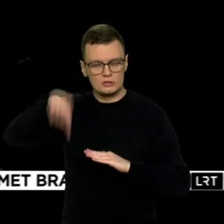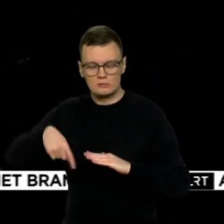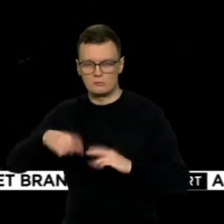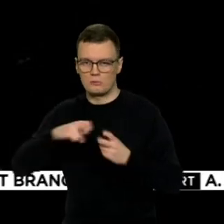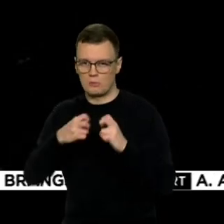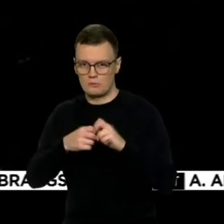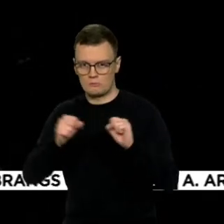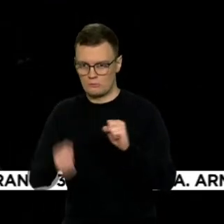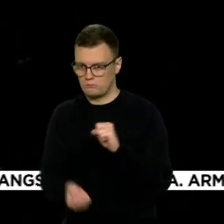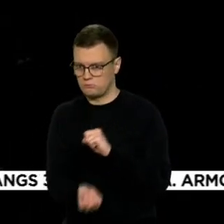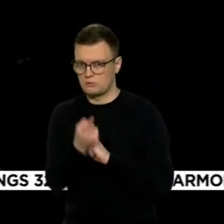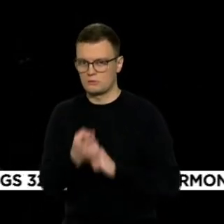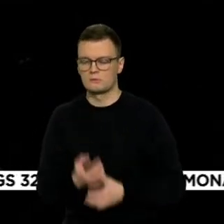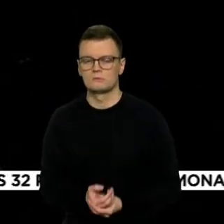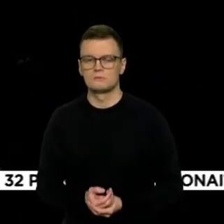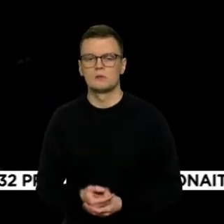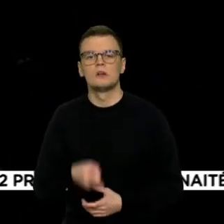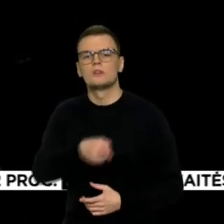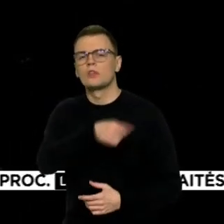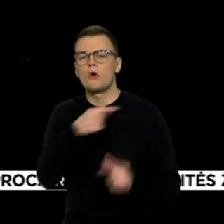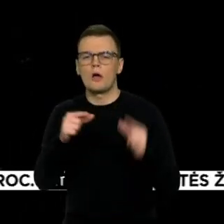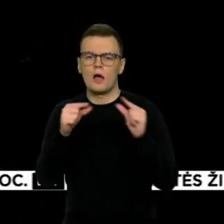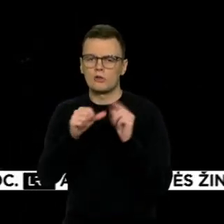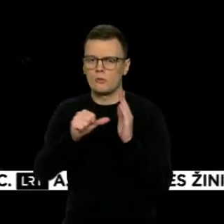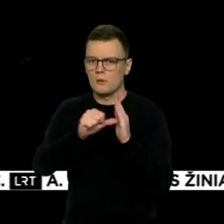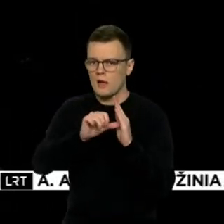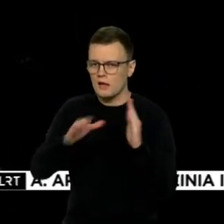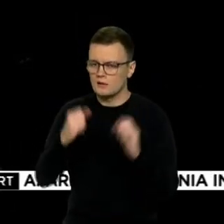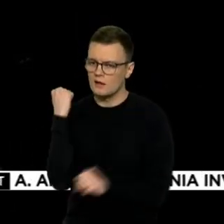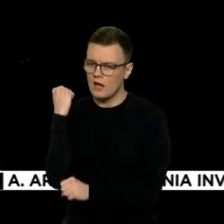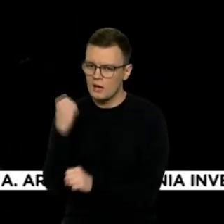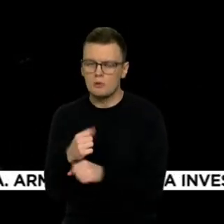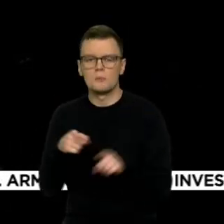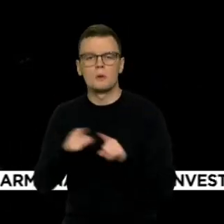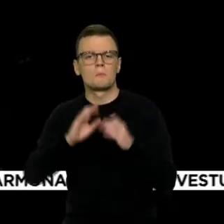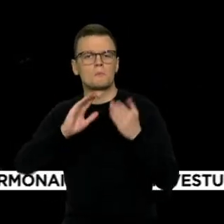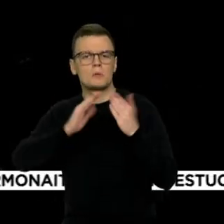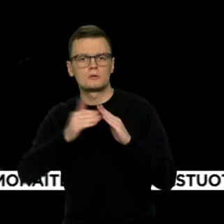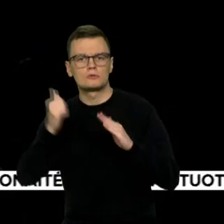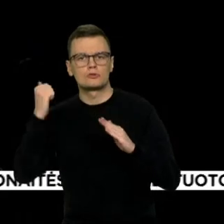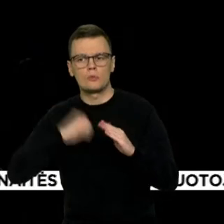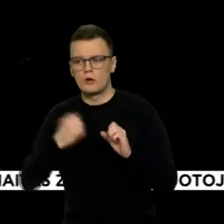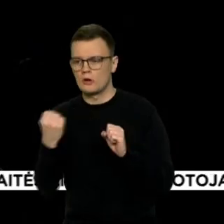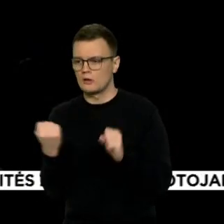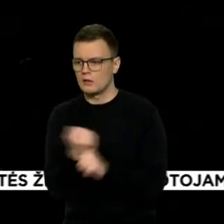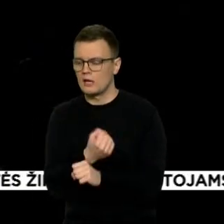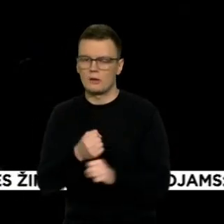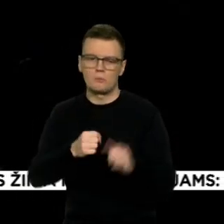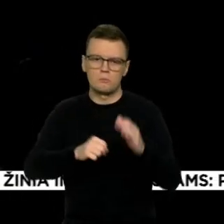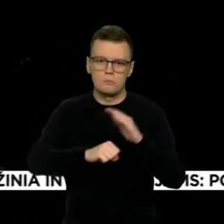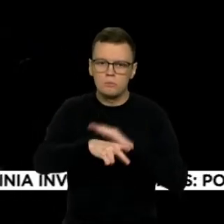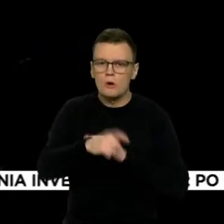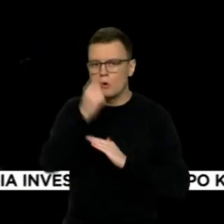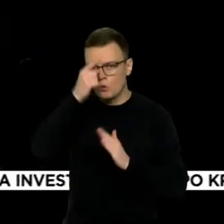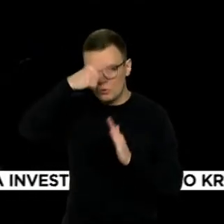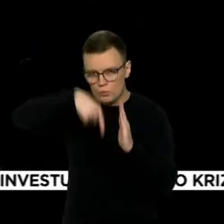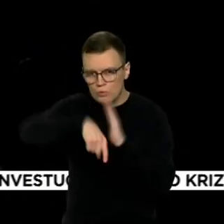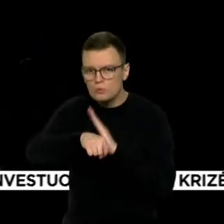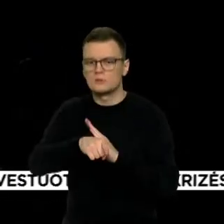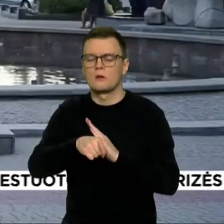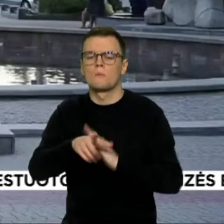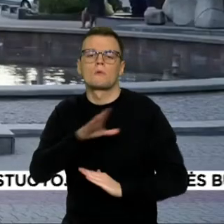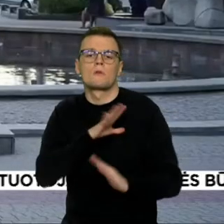brandolinės elektrinės darbuotojų ir miesto gyventojų buvo priversti aplankyti Rusius. Ten pabuvusių būklė buvo labai prasta. Kankinimai,